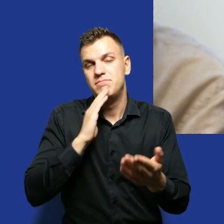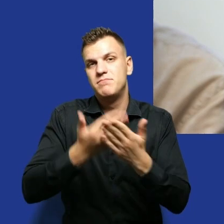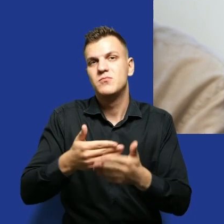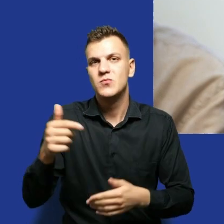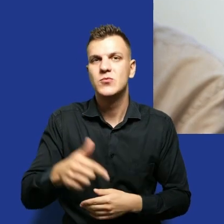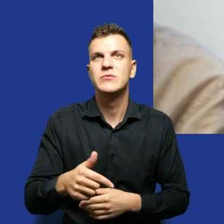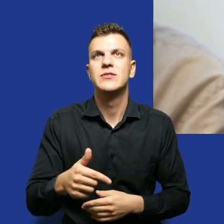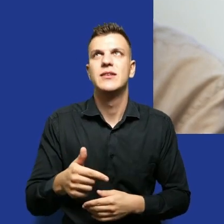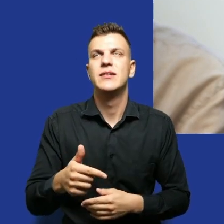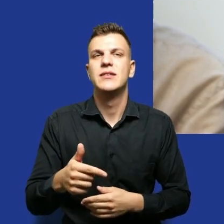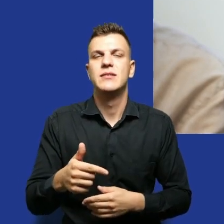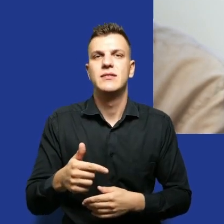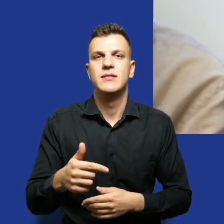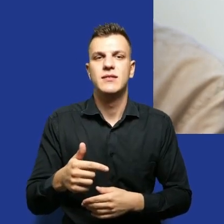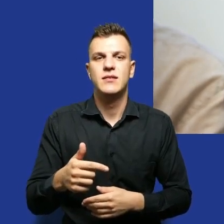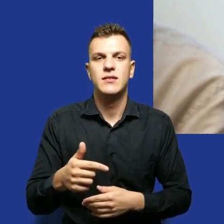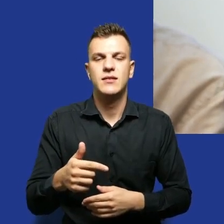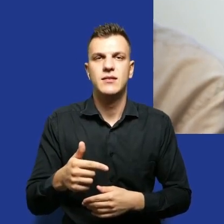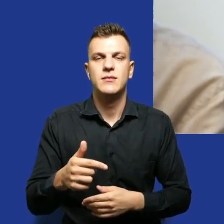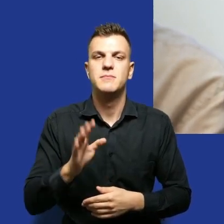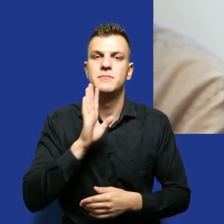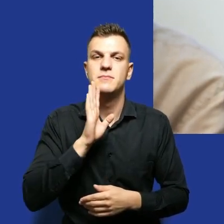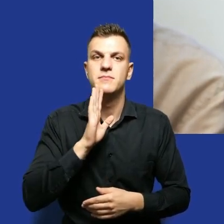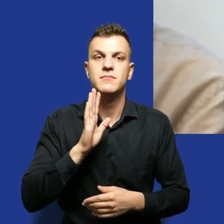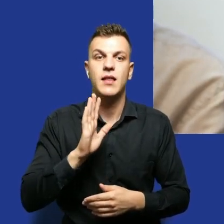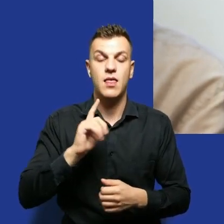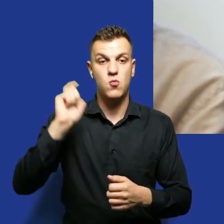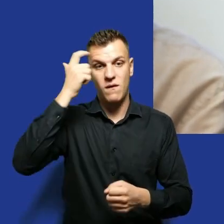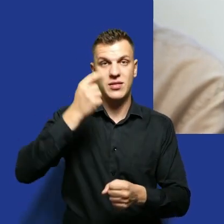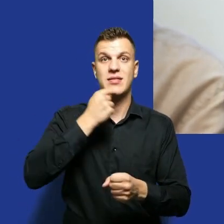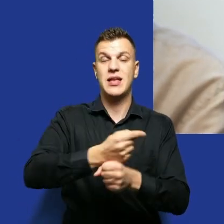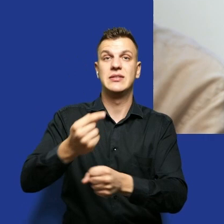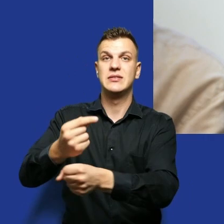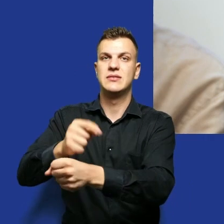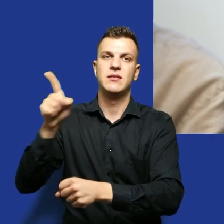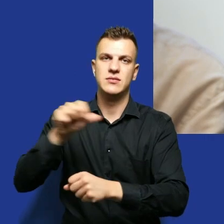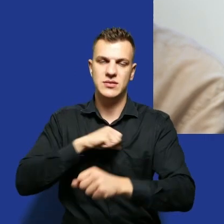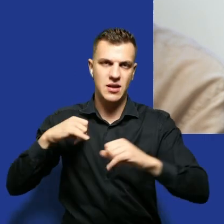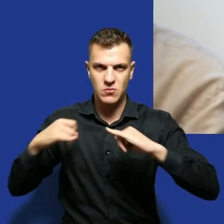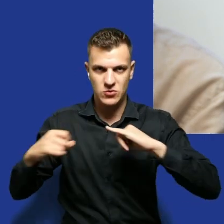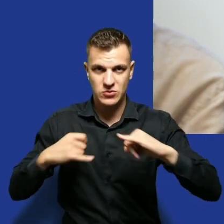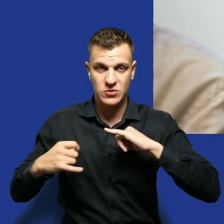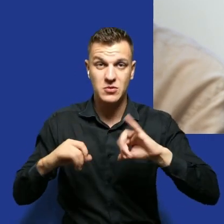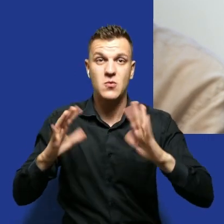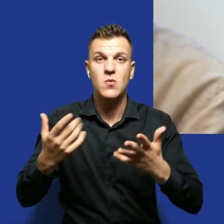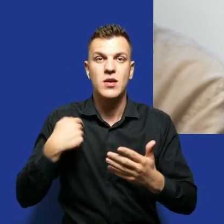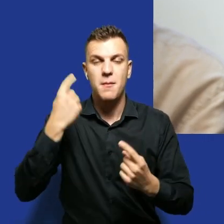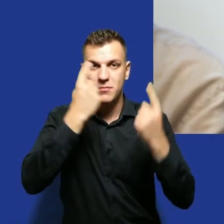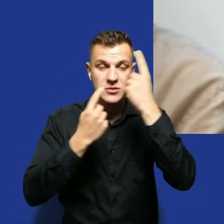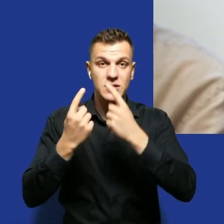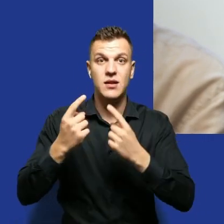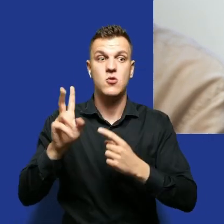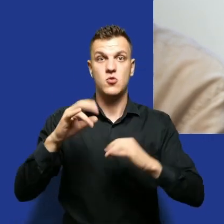ta główna sprawczość jest po stronie samorządu. Znaczy ja zawsze uważam, że ten, kto ma więcej władzy, więcej